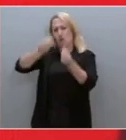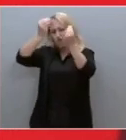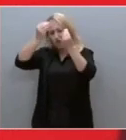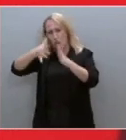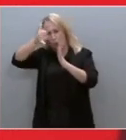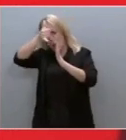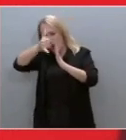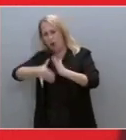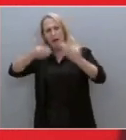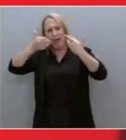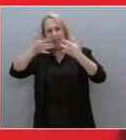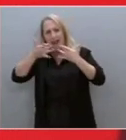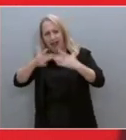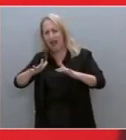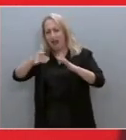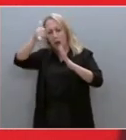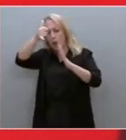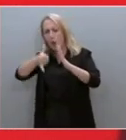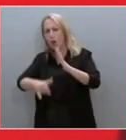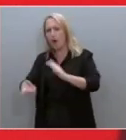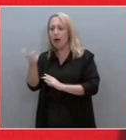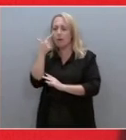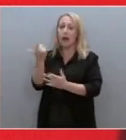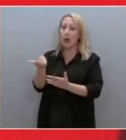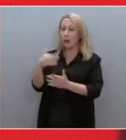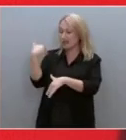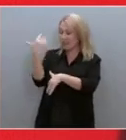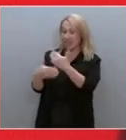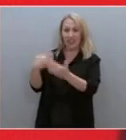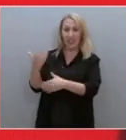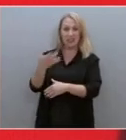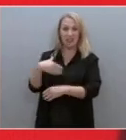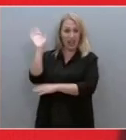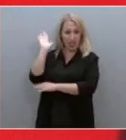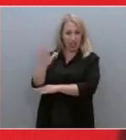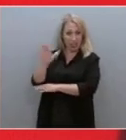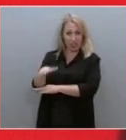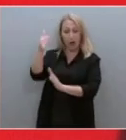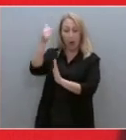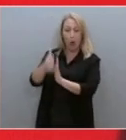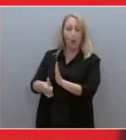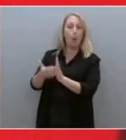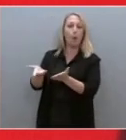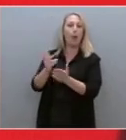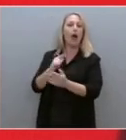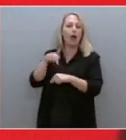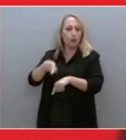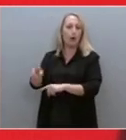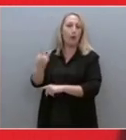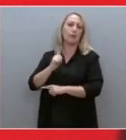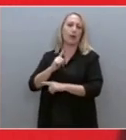βαθιά μπορεί να εξευτελίσει την κοινοβουλευτική διαδικασία. Πόσο πιο βαθιά μπορεί να εξευτελίσει τη λογική της